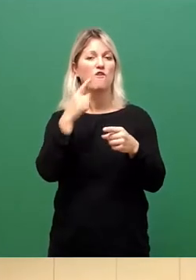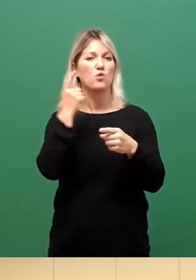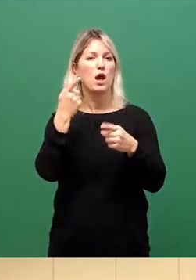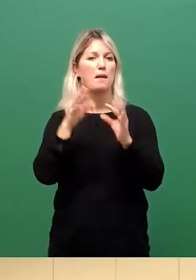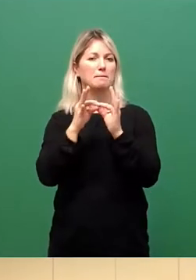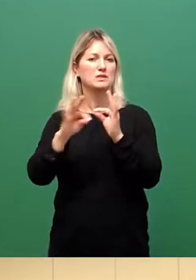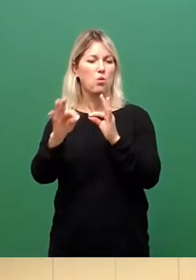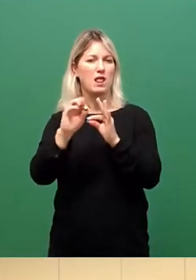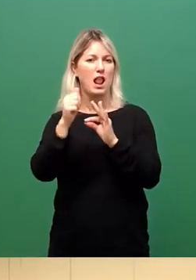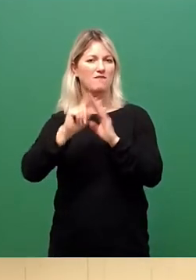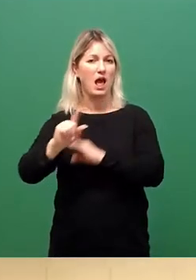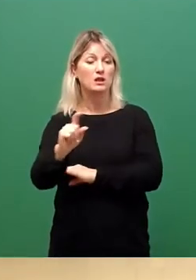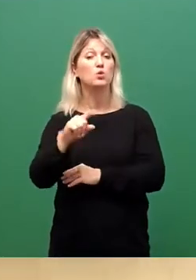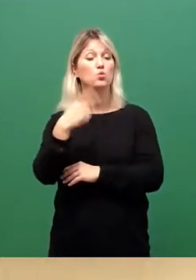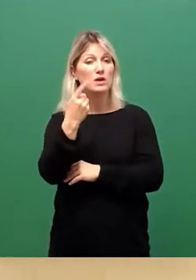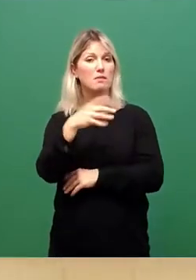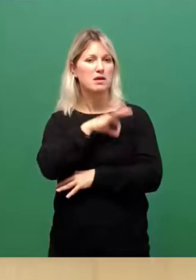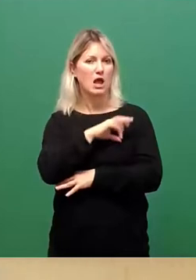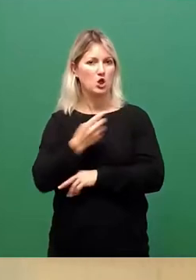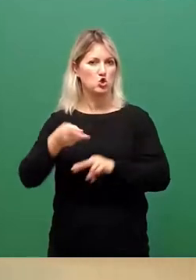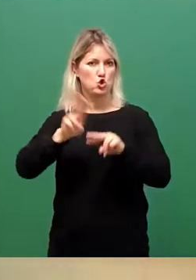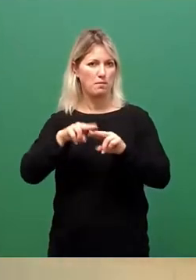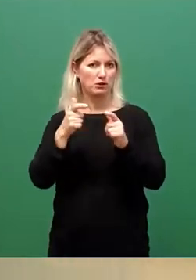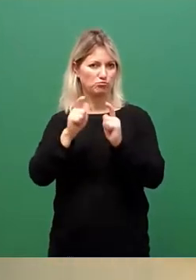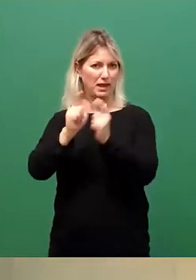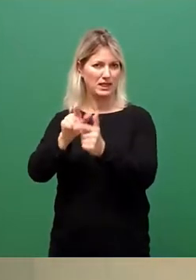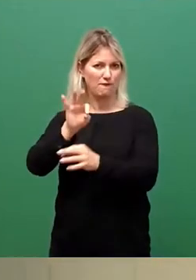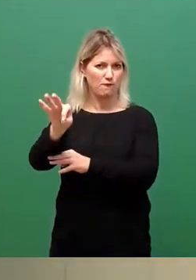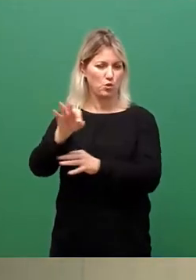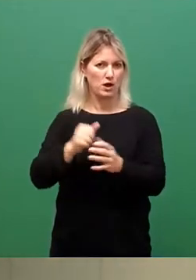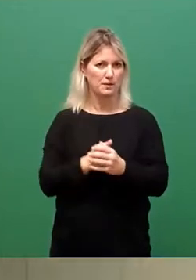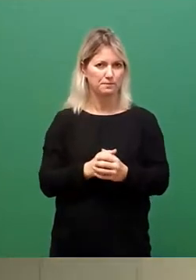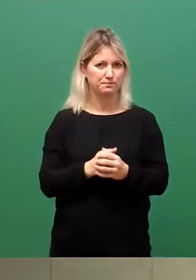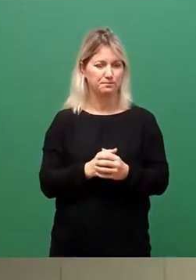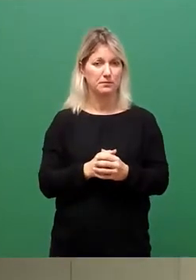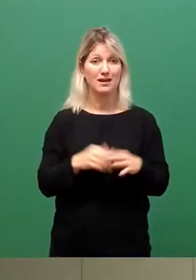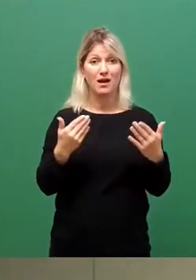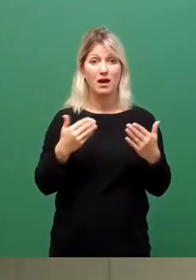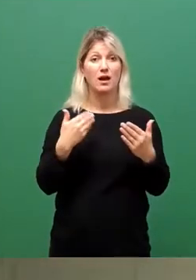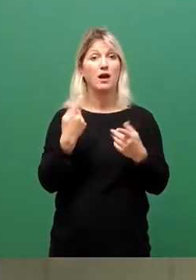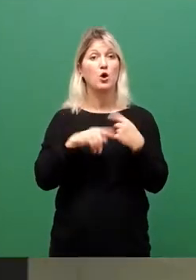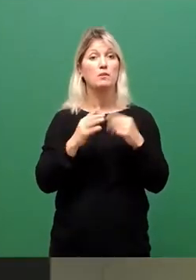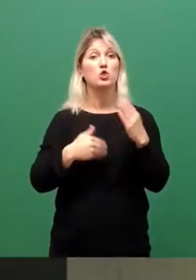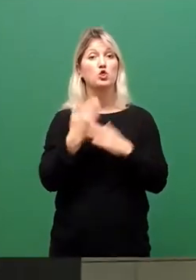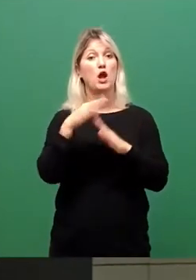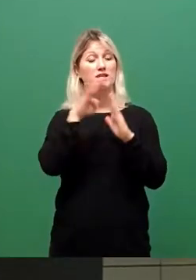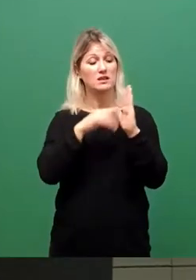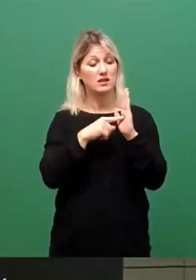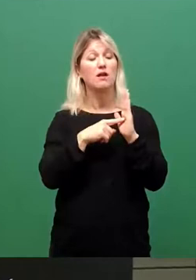verdoppelt jede Spende. Der, im Gegensatz zur Neufassung der Rettungsdienstgebührensatzung,